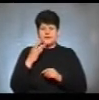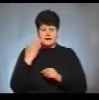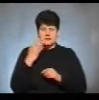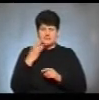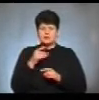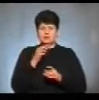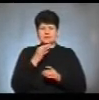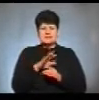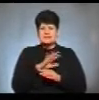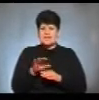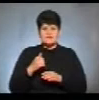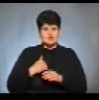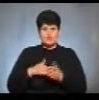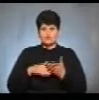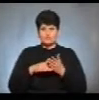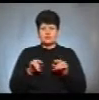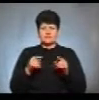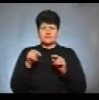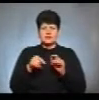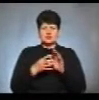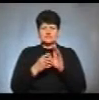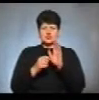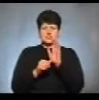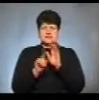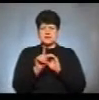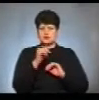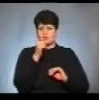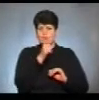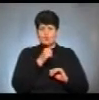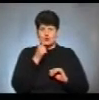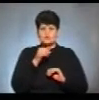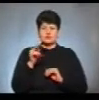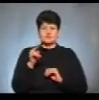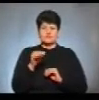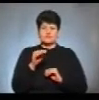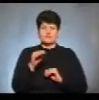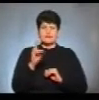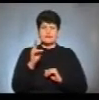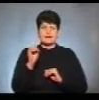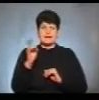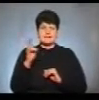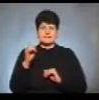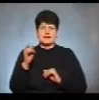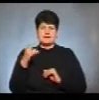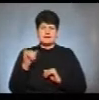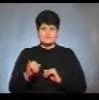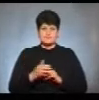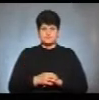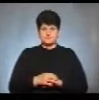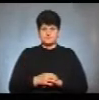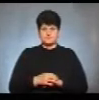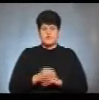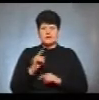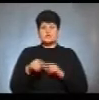допомогу іншим країнам, засноване у 1961 році Джоном Фіт Джеральдом Кеннеді. Черговий